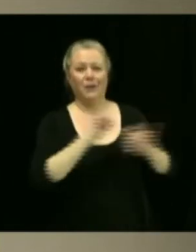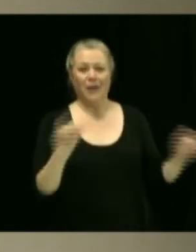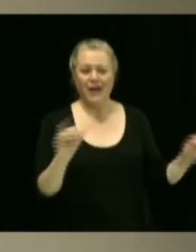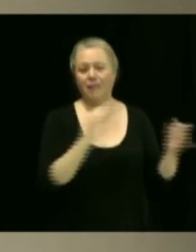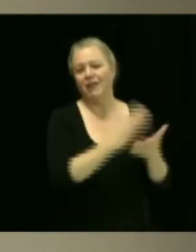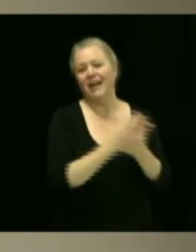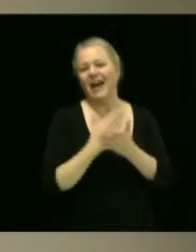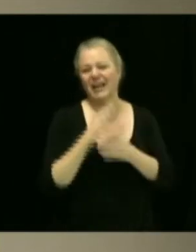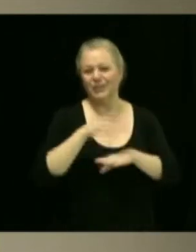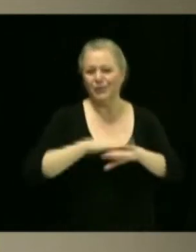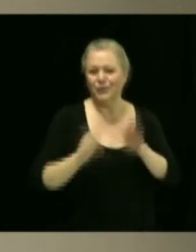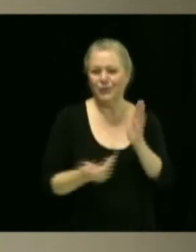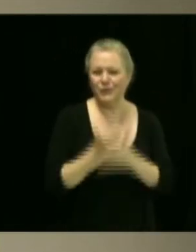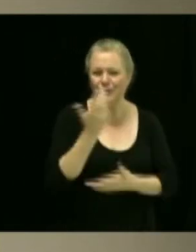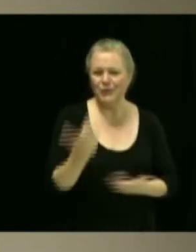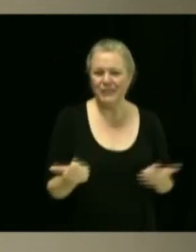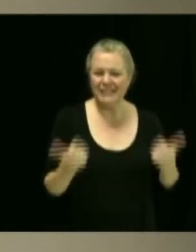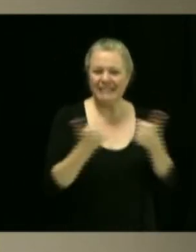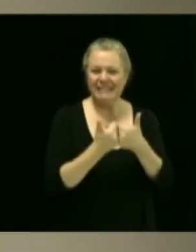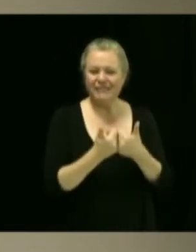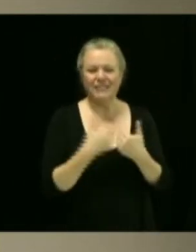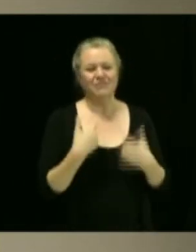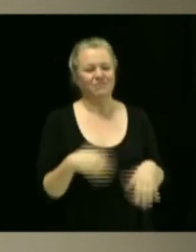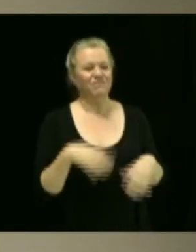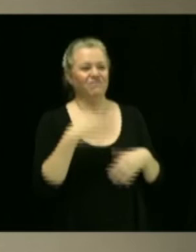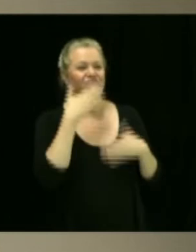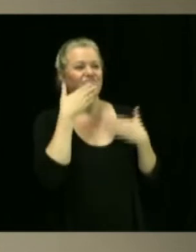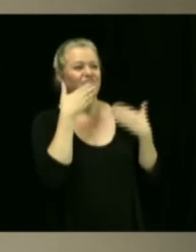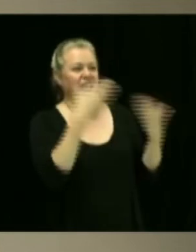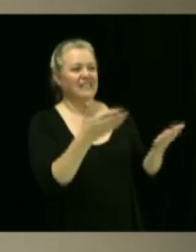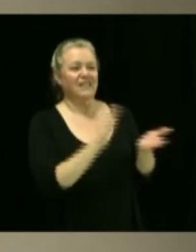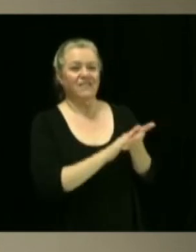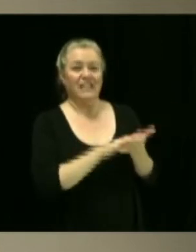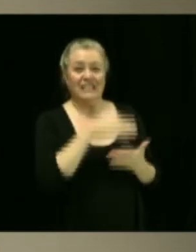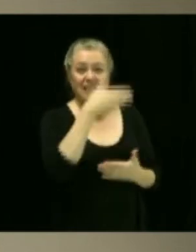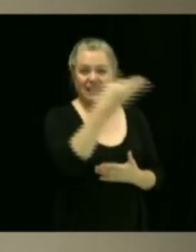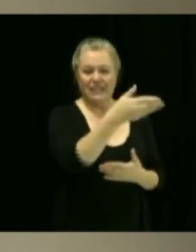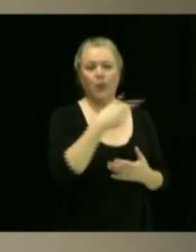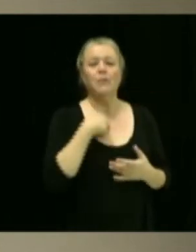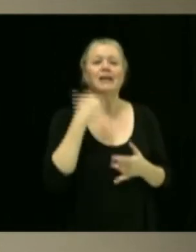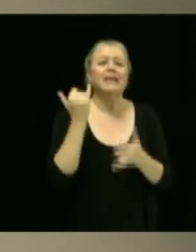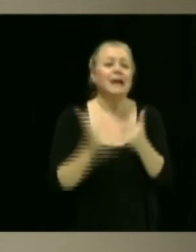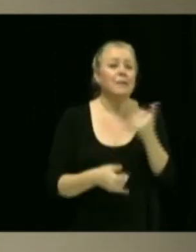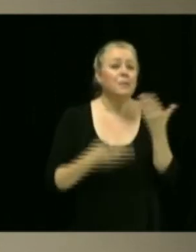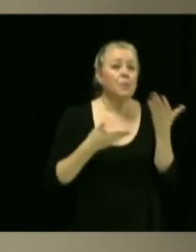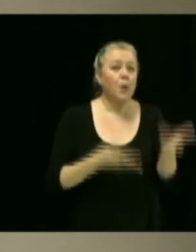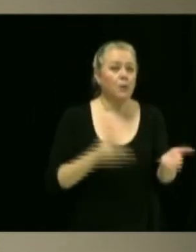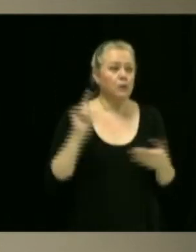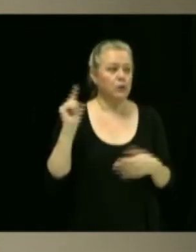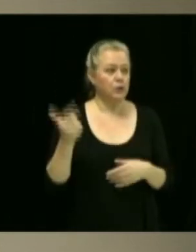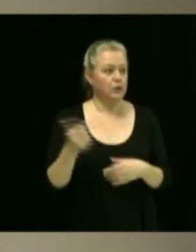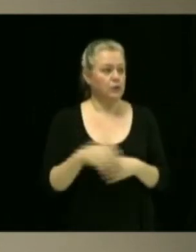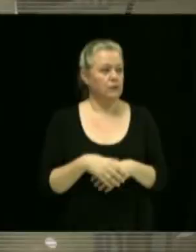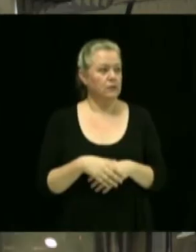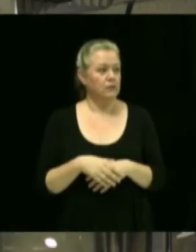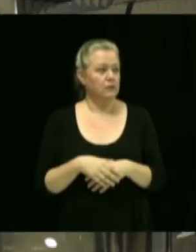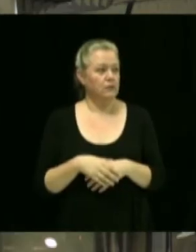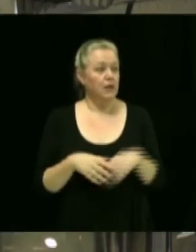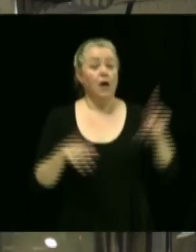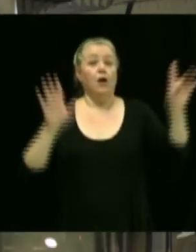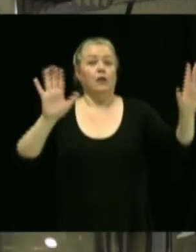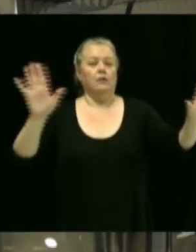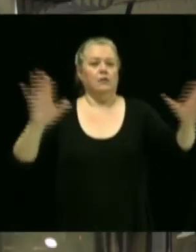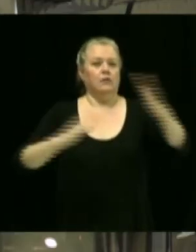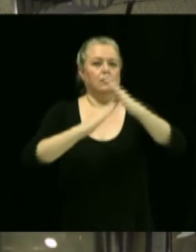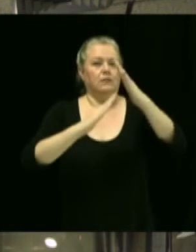sera un véritable plaisir de travailler avec vous. Et en terminant, j'aurai besoin d'un proposeur et d'un secondaire pour la levée de la séance. juste avant,